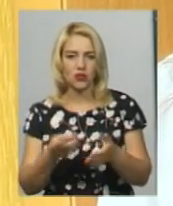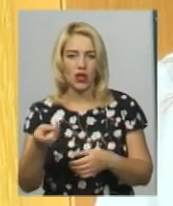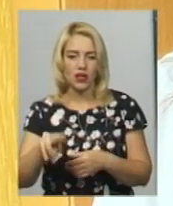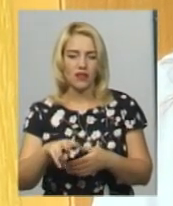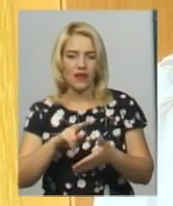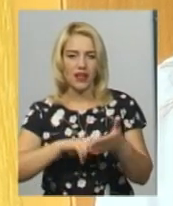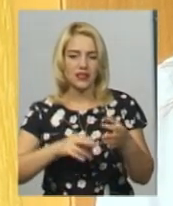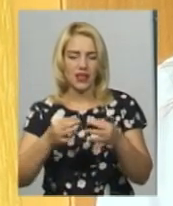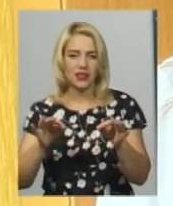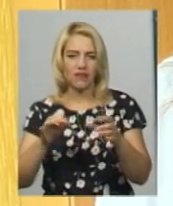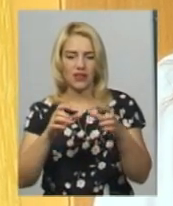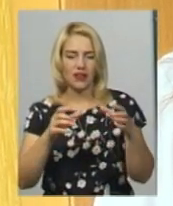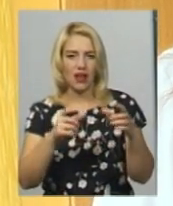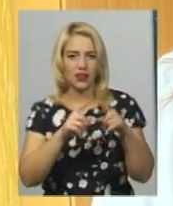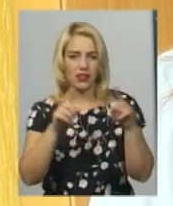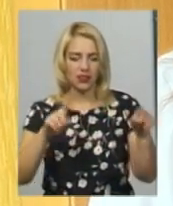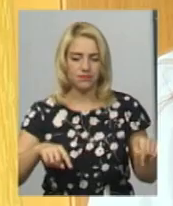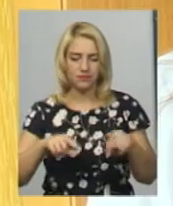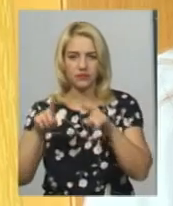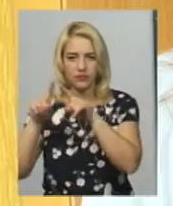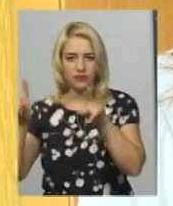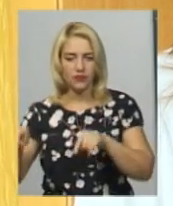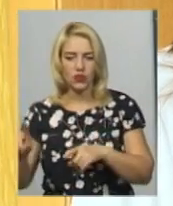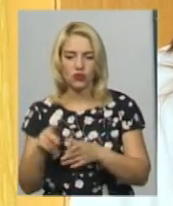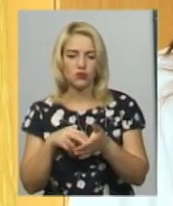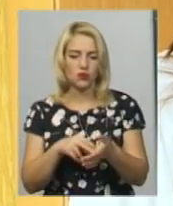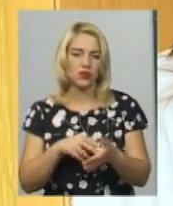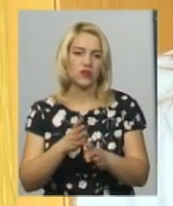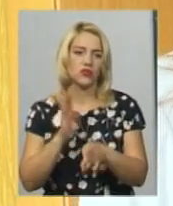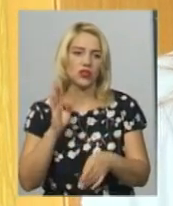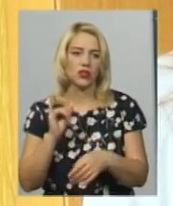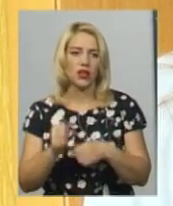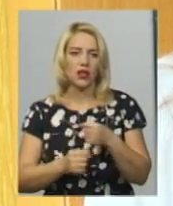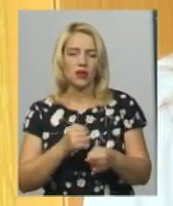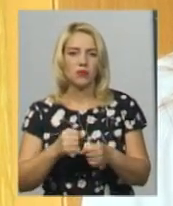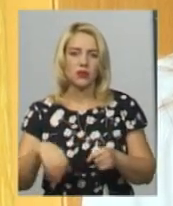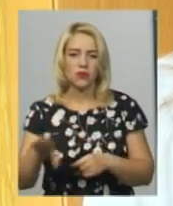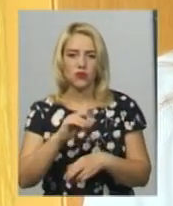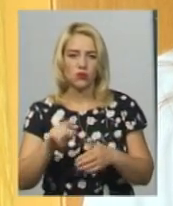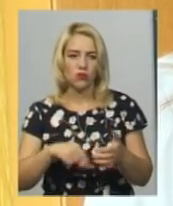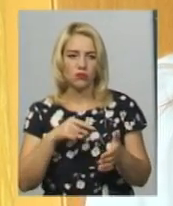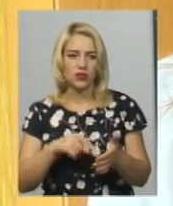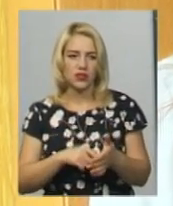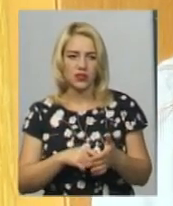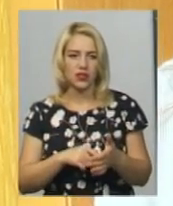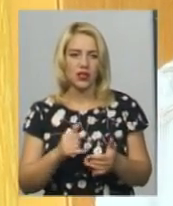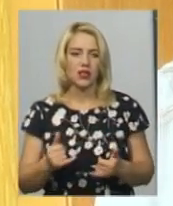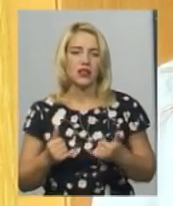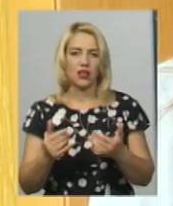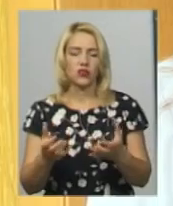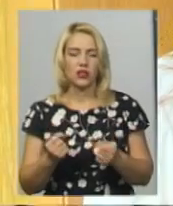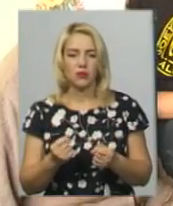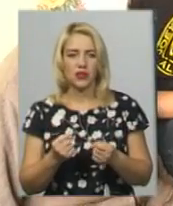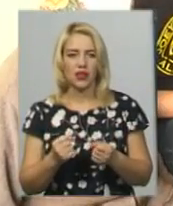відстоювати дві черги і бігати, ходити по всьому місту. І для отримання